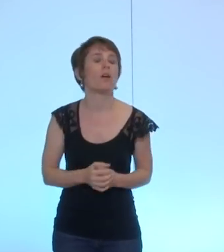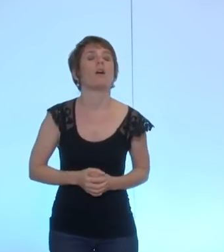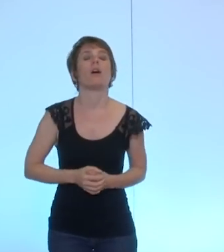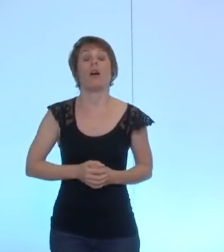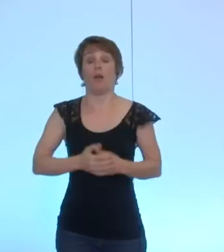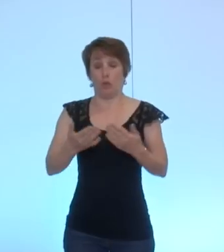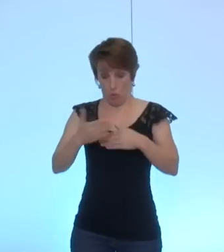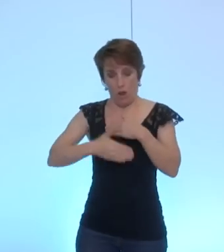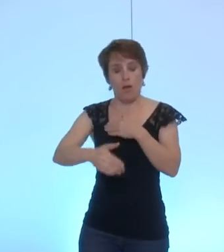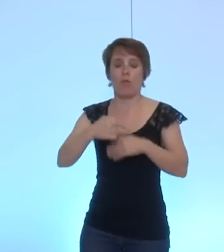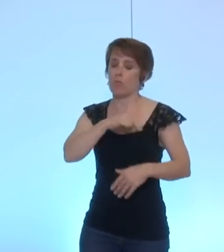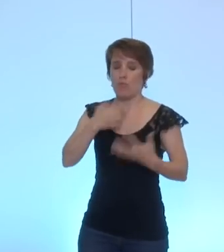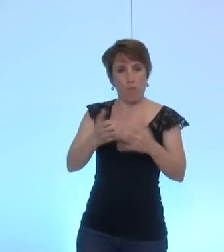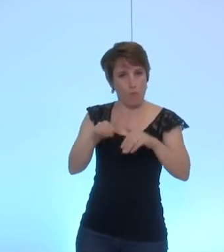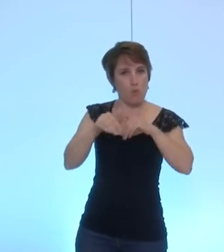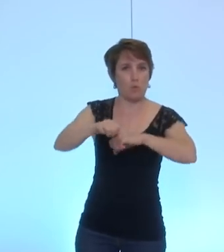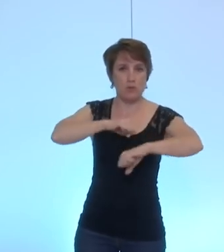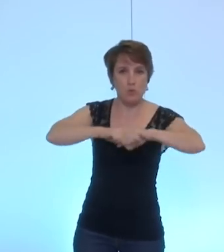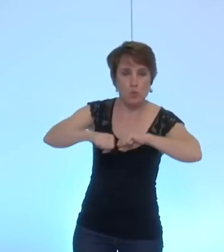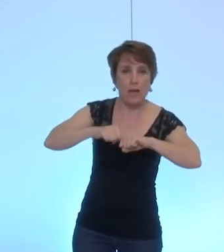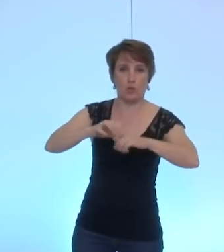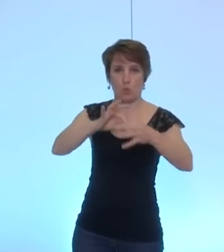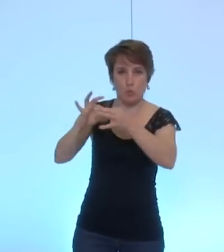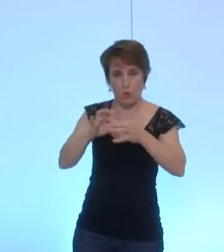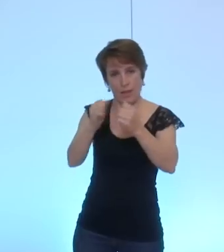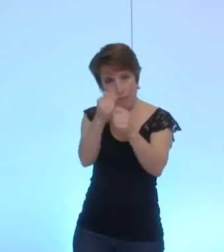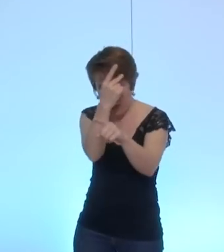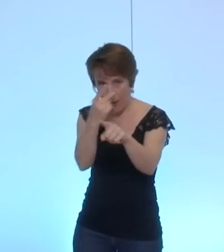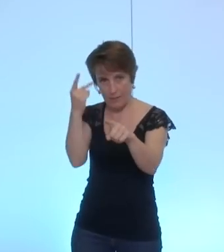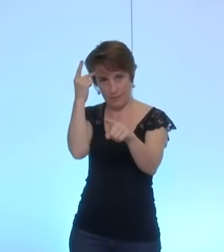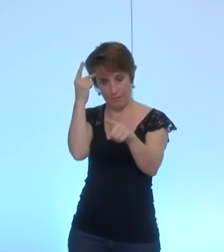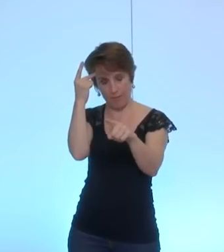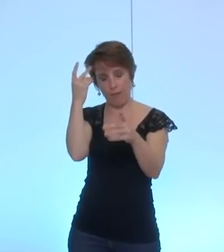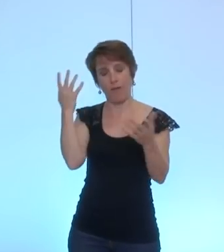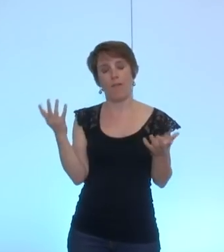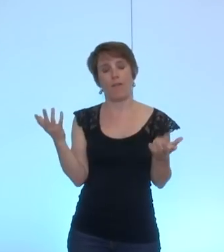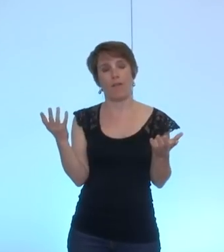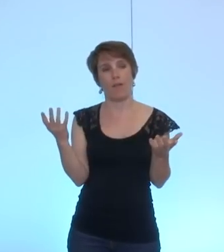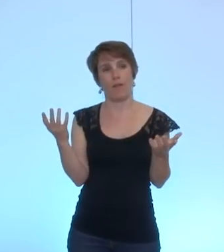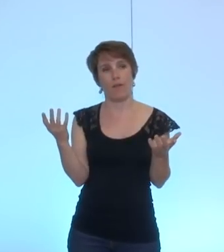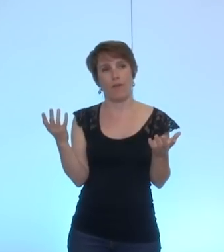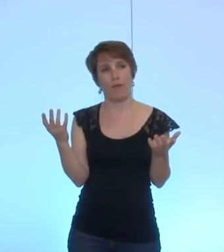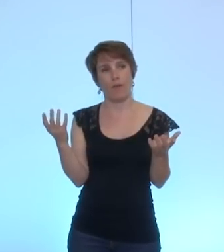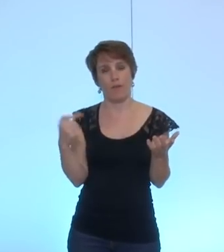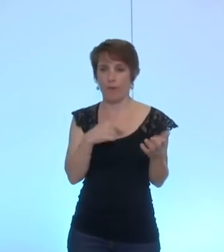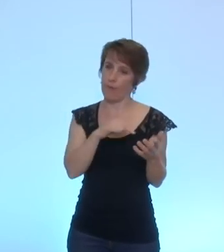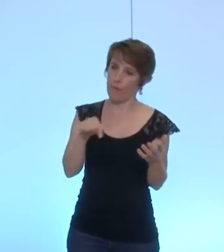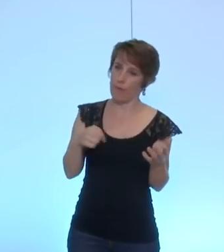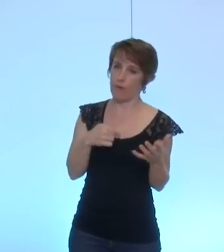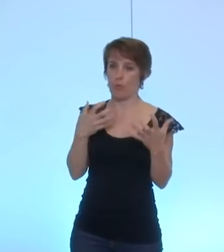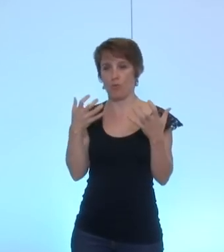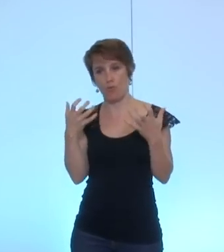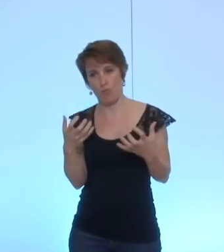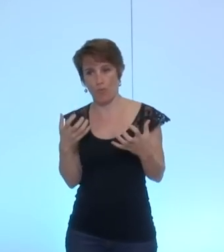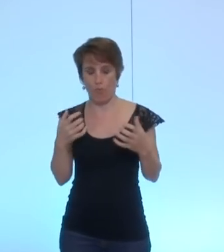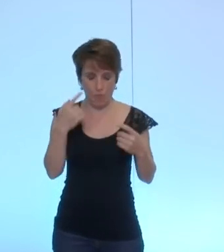mener des actions concrètes de solidarité envers la Palestine et nous travaillerons sur de nouveaux critères de nouveaux critères sur